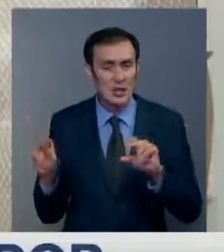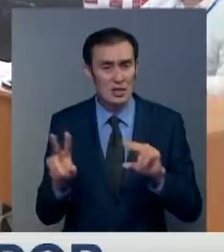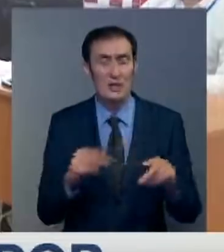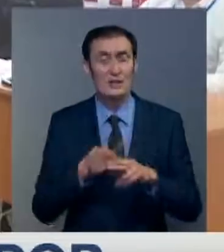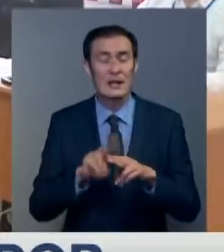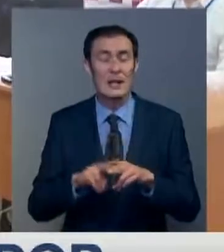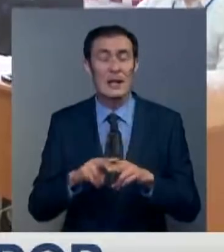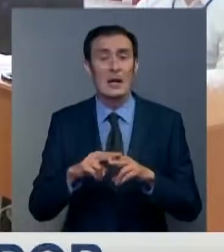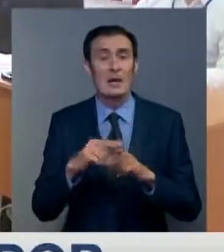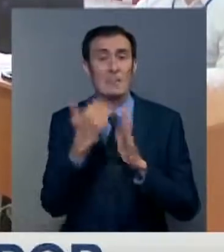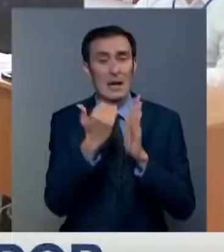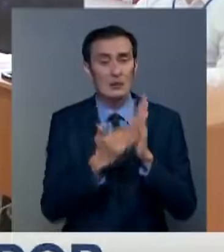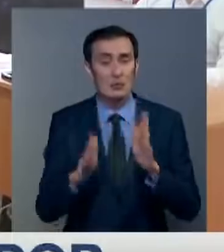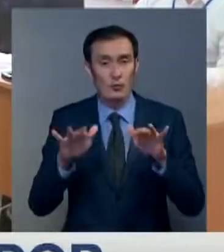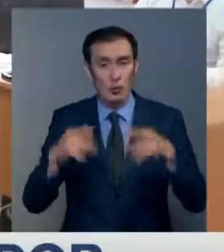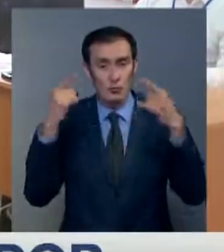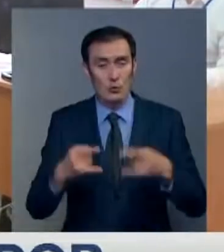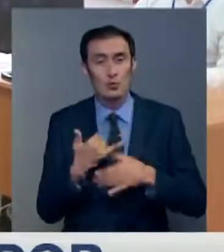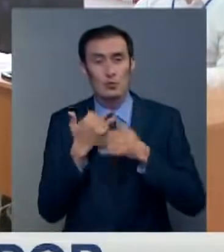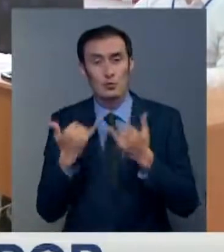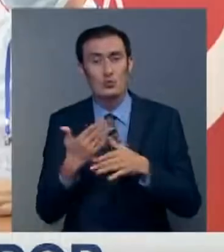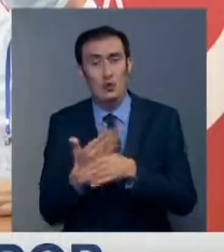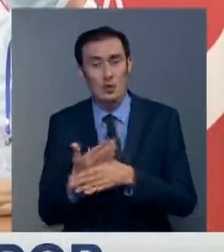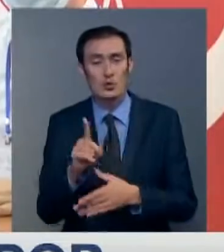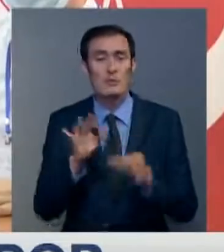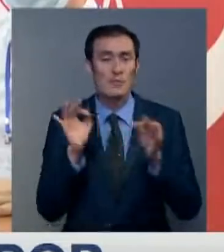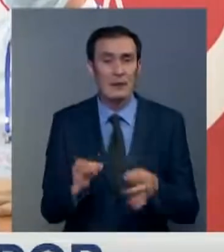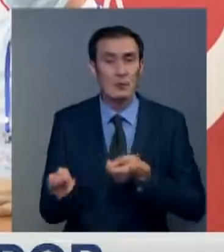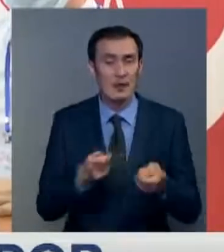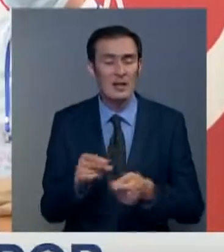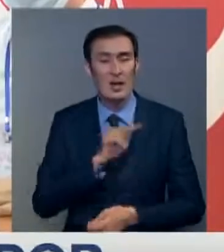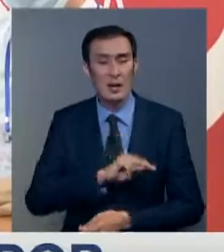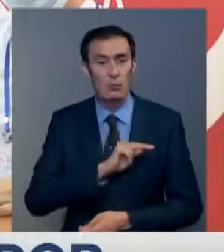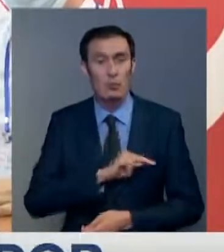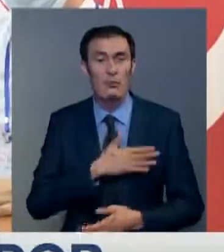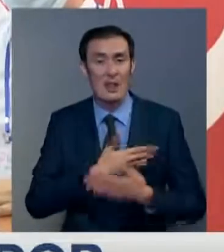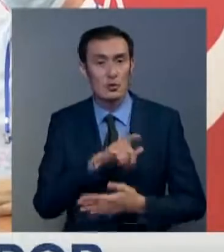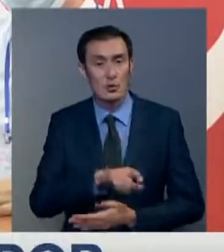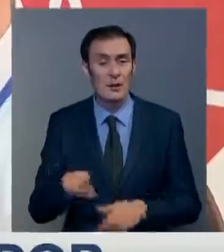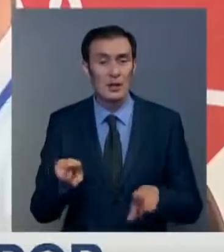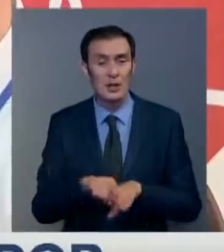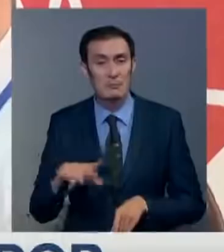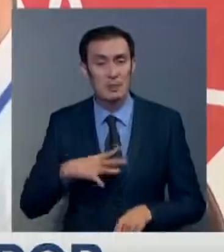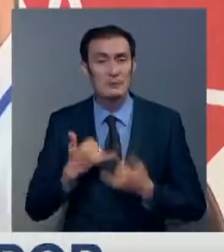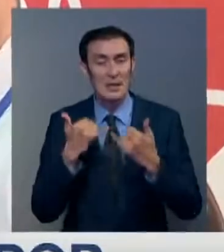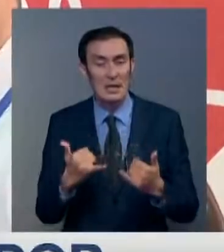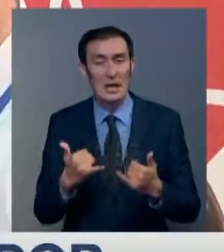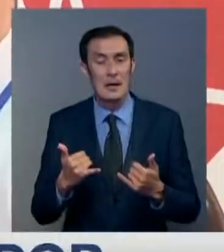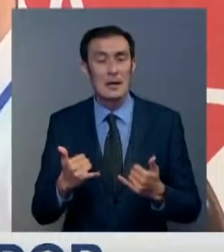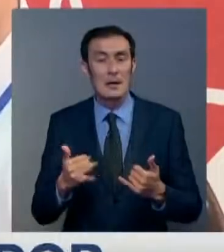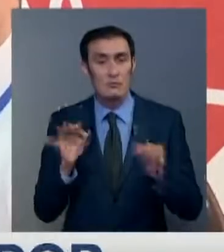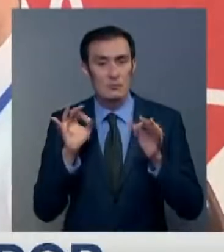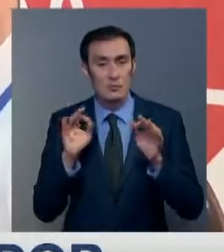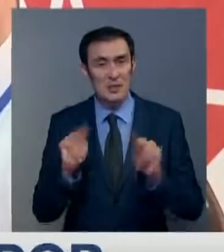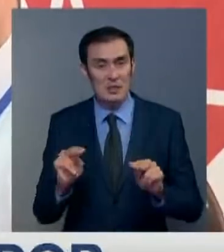создать единую базу нуждающихся в помощи, чтобы правильно координировать работу волонтеров. Также уже сделан акцент на прозрачность